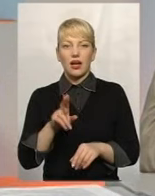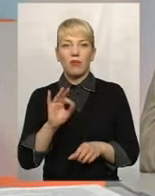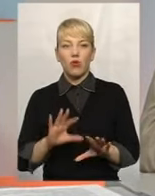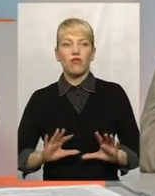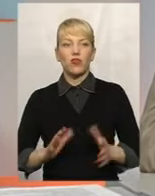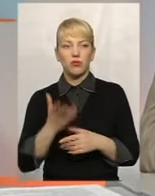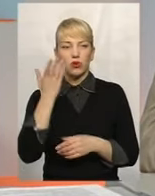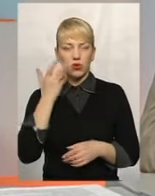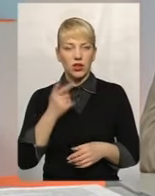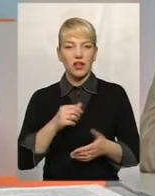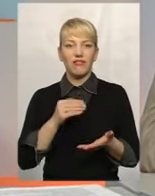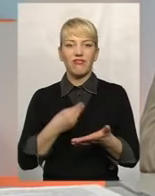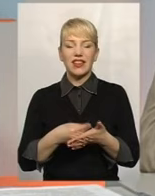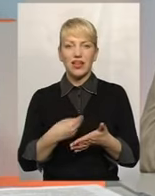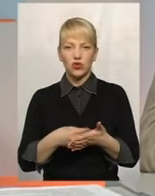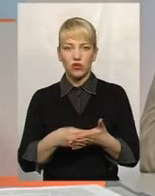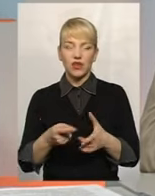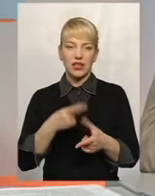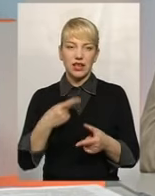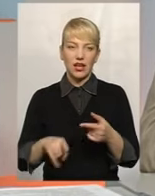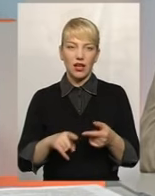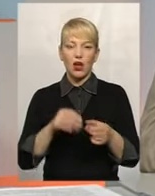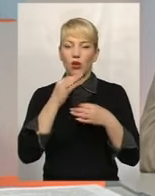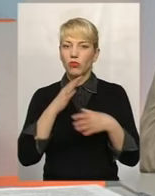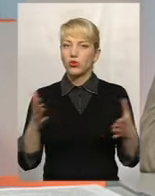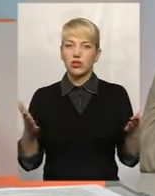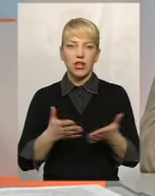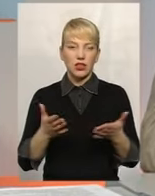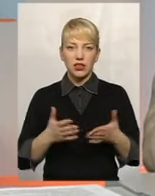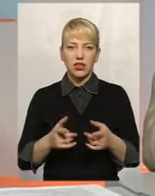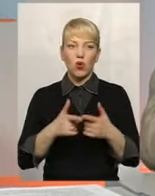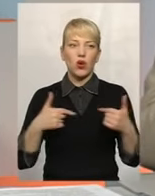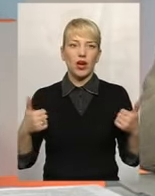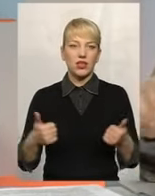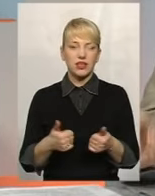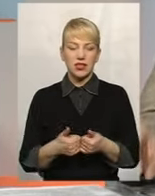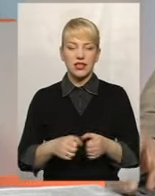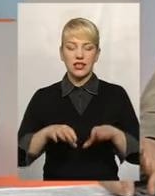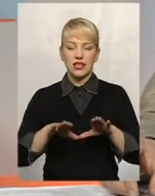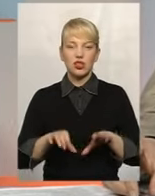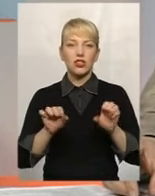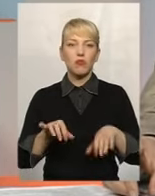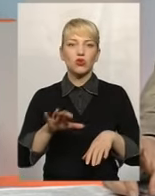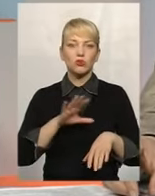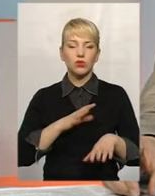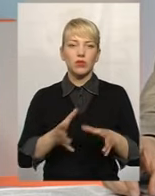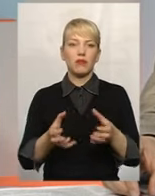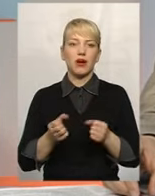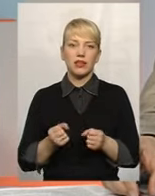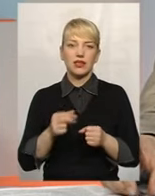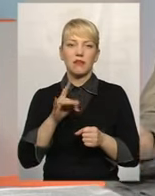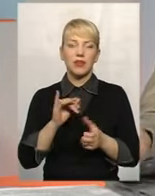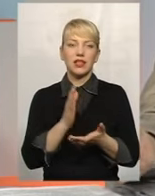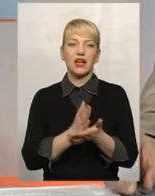фінансування або будь-які організаційні рішення можуть прийматися при